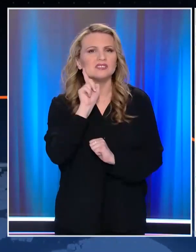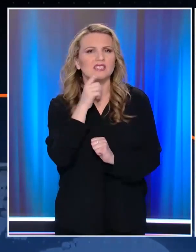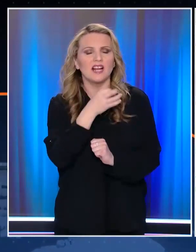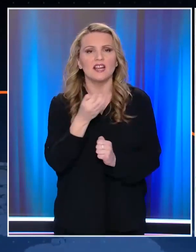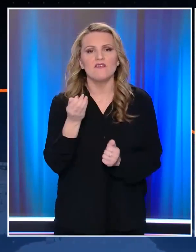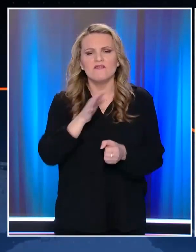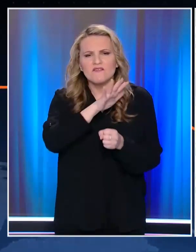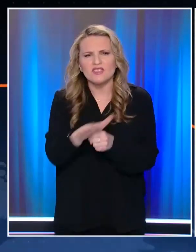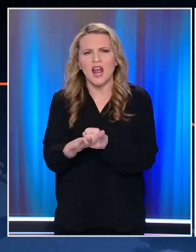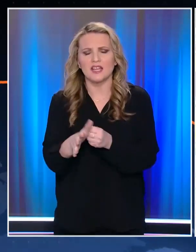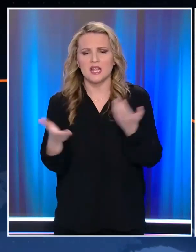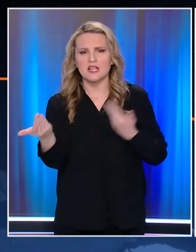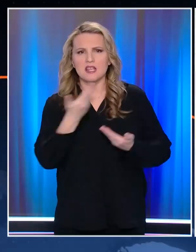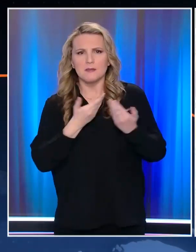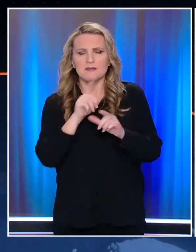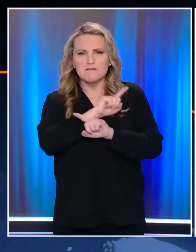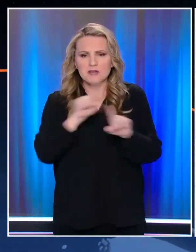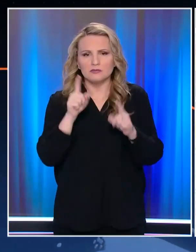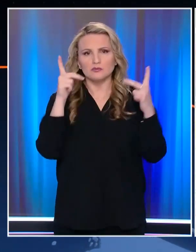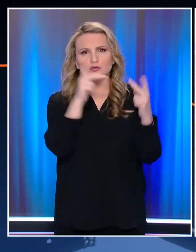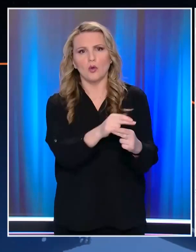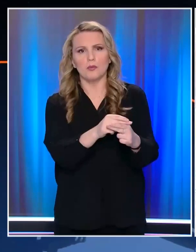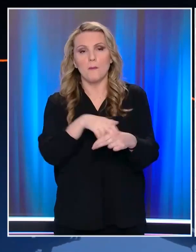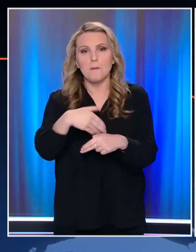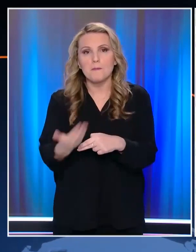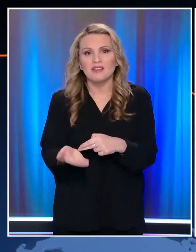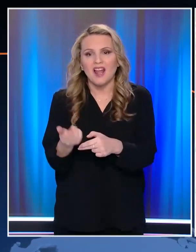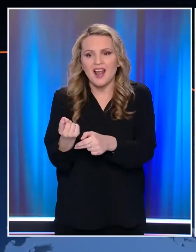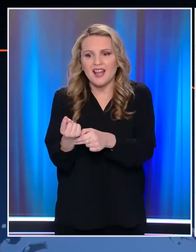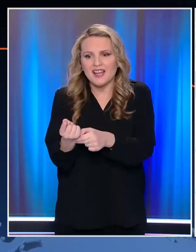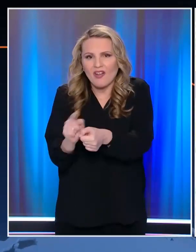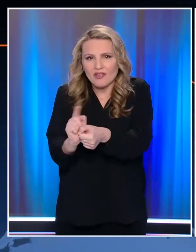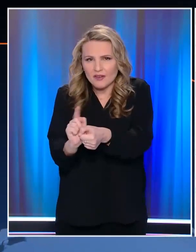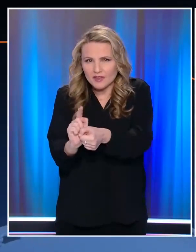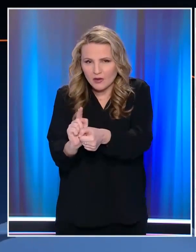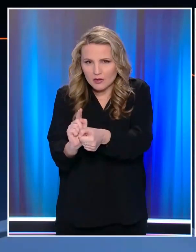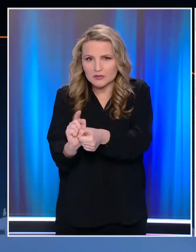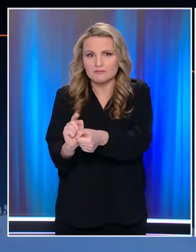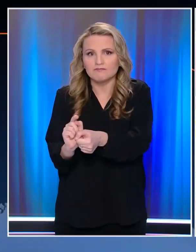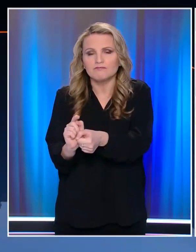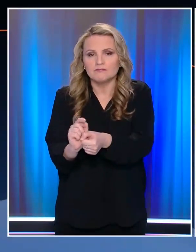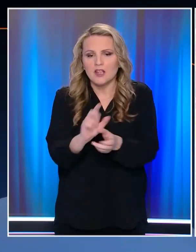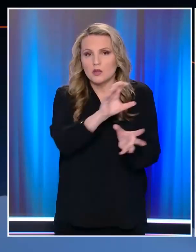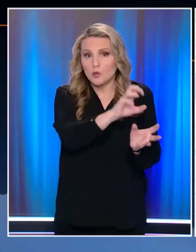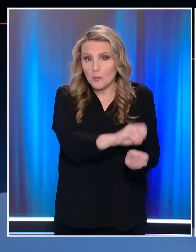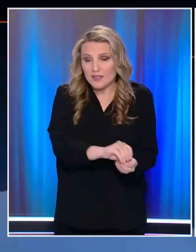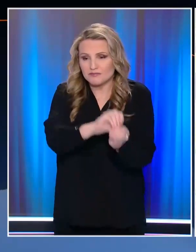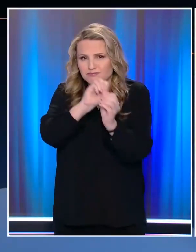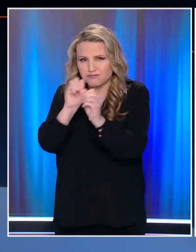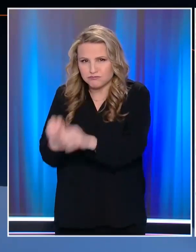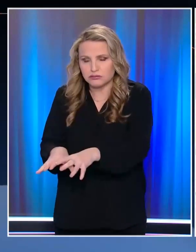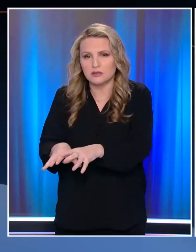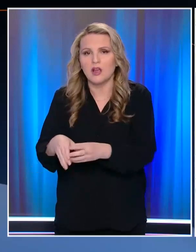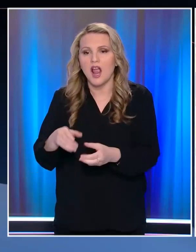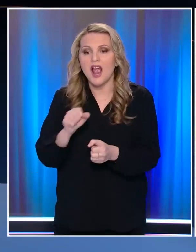Φτάνει και μετά από ώρα, τι ώρα καλά το δευτερόλα Το σβερνήσαν από εκεί το θέλευε εδώ και